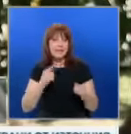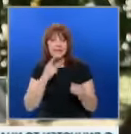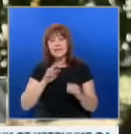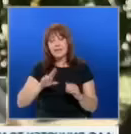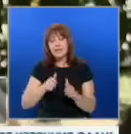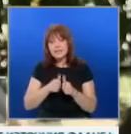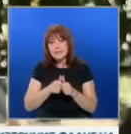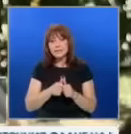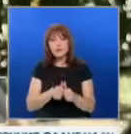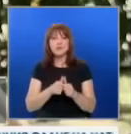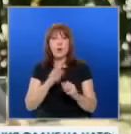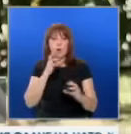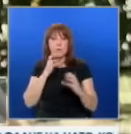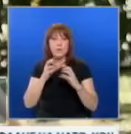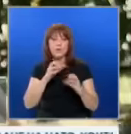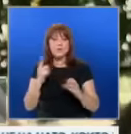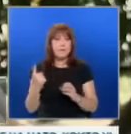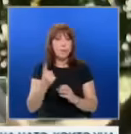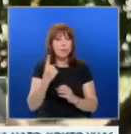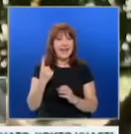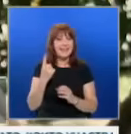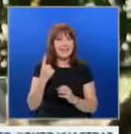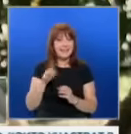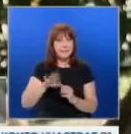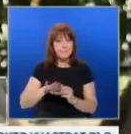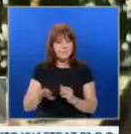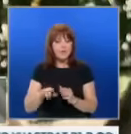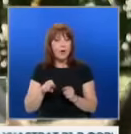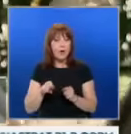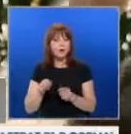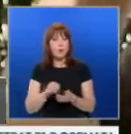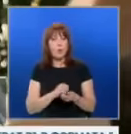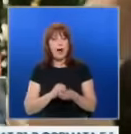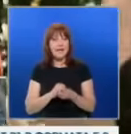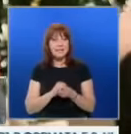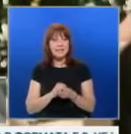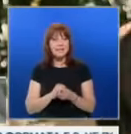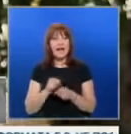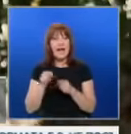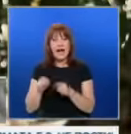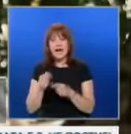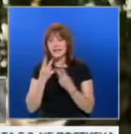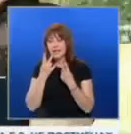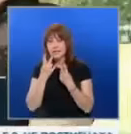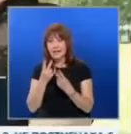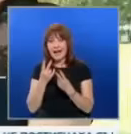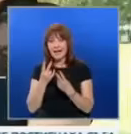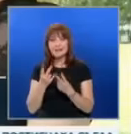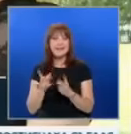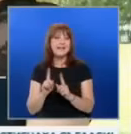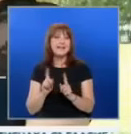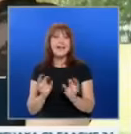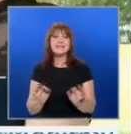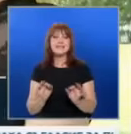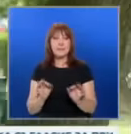сътрудничество и комуникация с само единият елемент от страна на тази коалиция, а пък тя самата в момента изглежда доста нестабилна. Ако